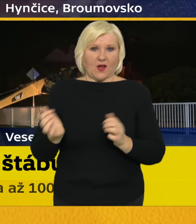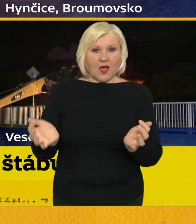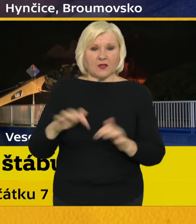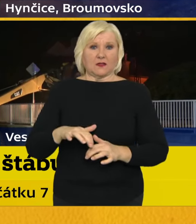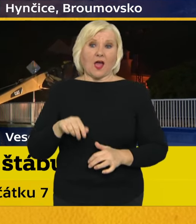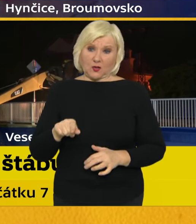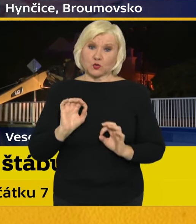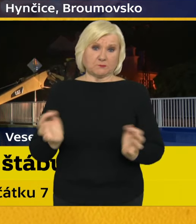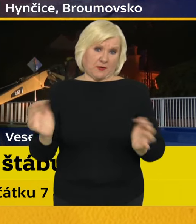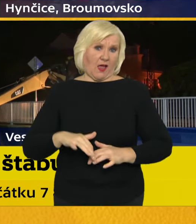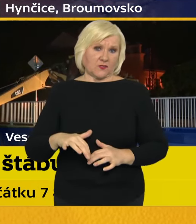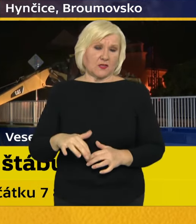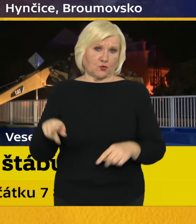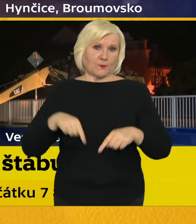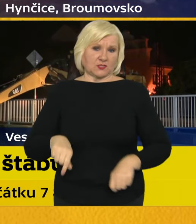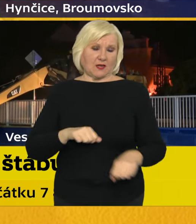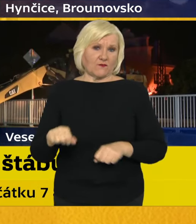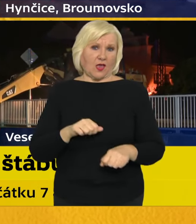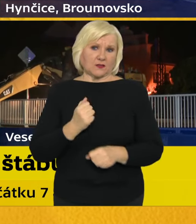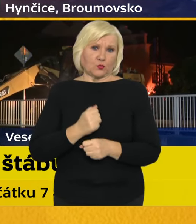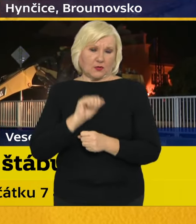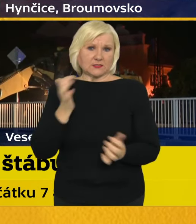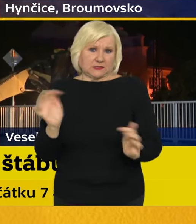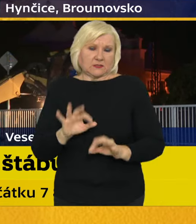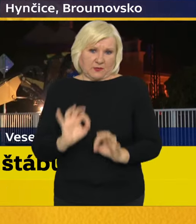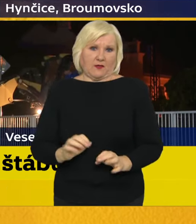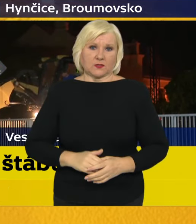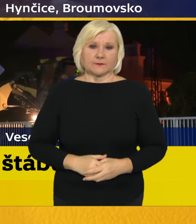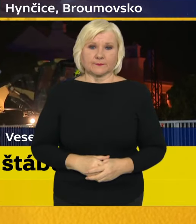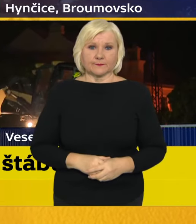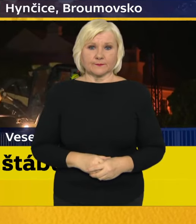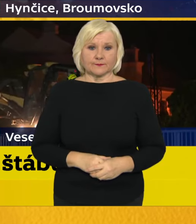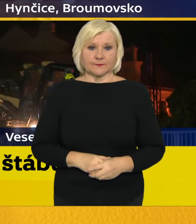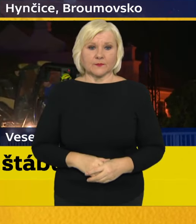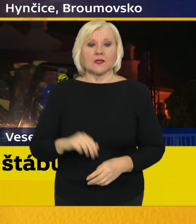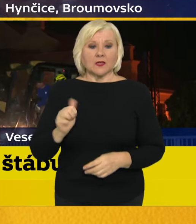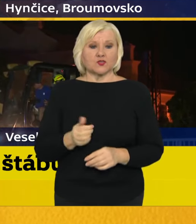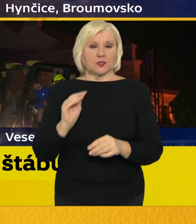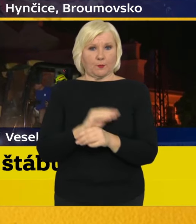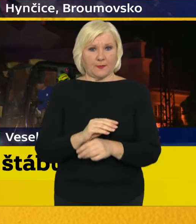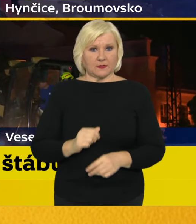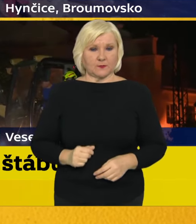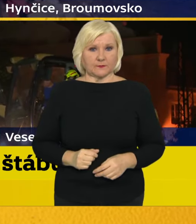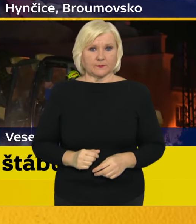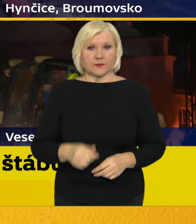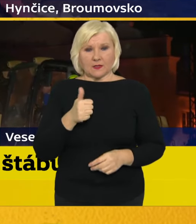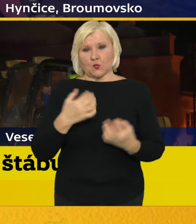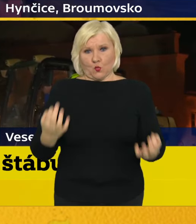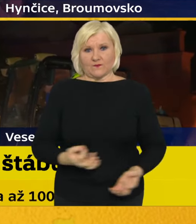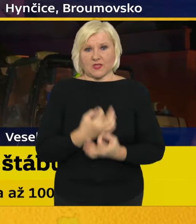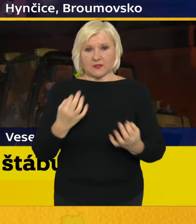správně. Jí pan premiér také na zítřek svolal. Možná ještě doplním jednu věc.